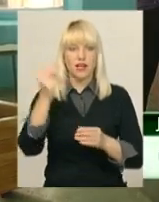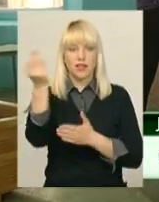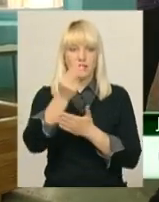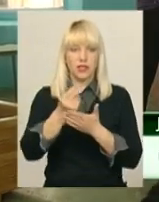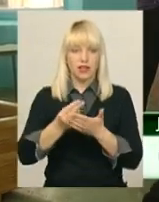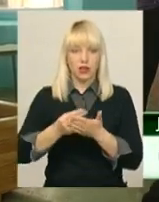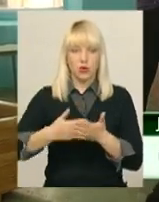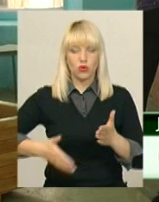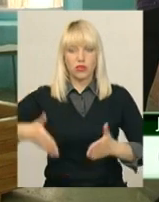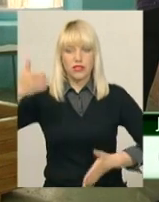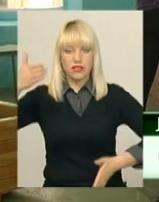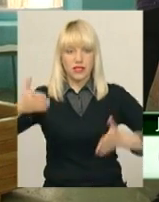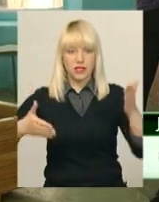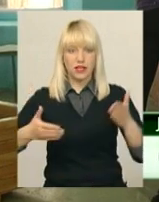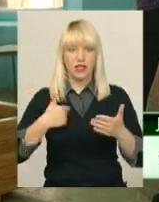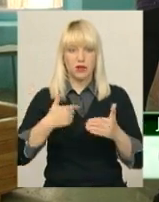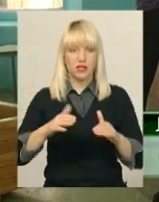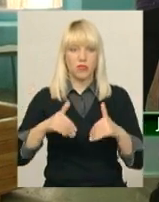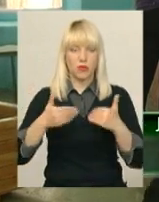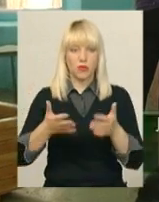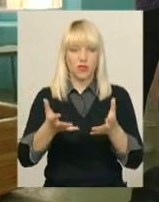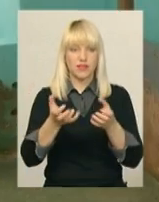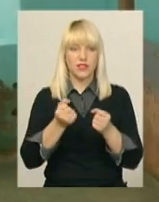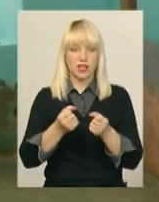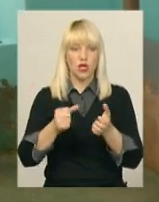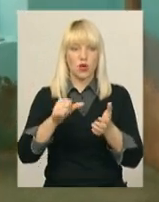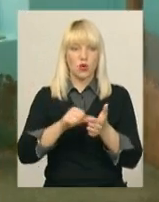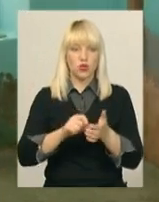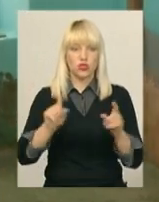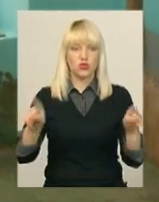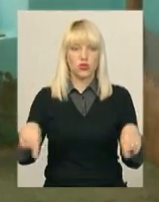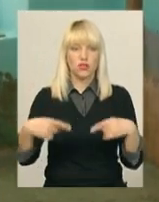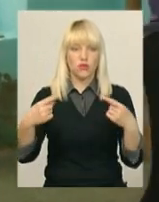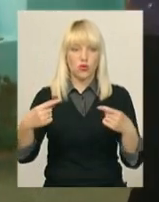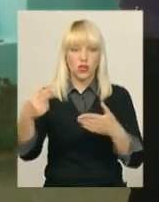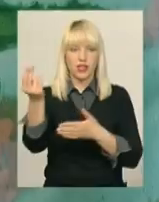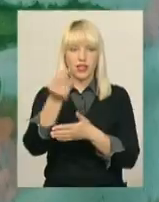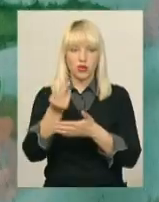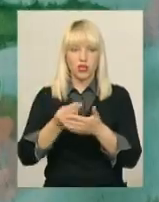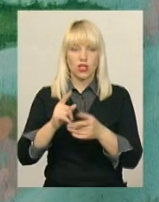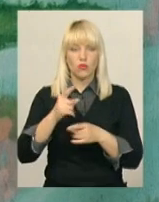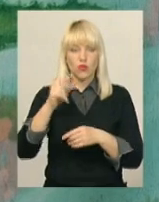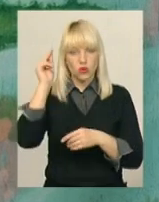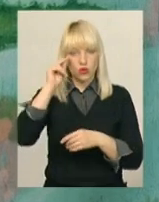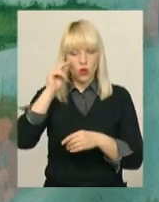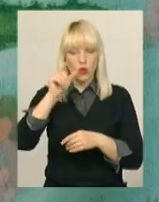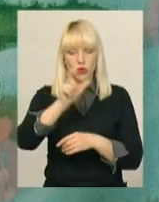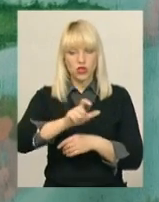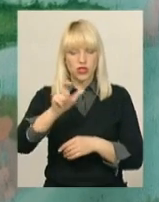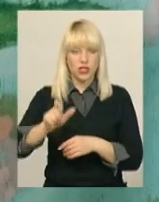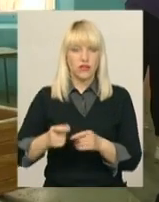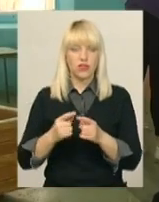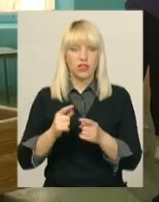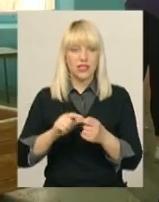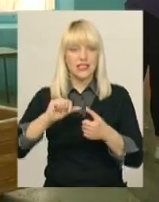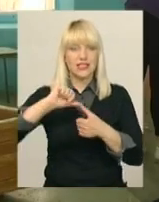взяти участь в створенні декорування. Це для нас корисно, тому що учні закріпляють набуті навички під час